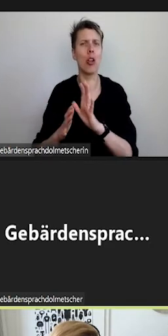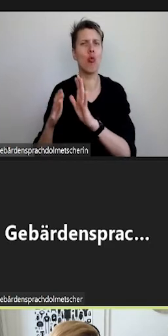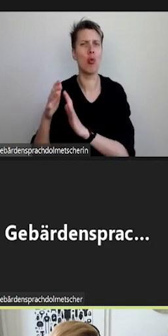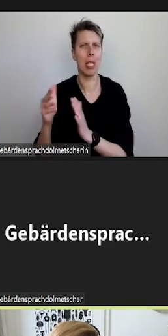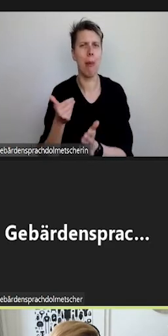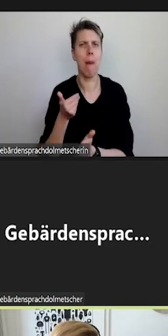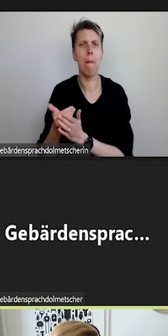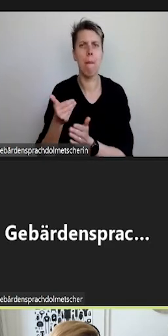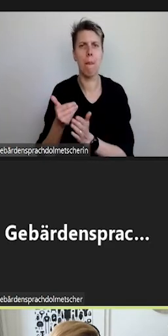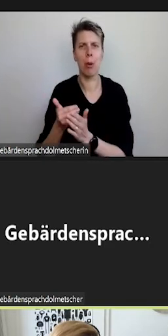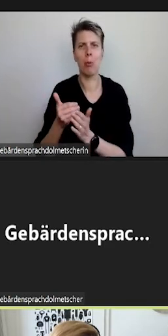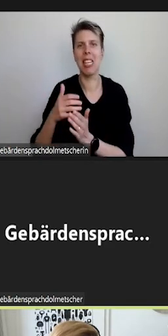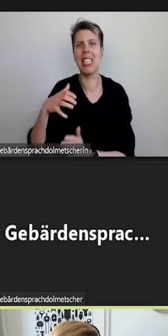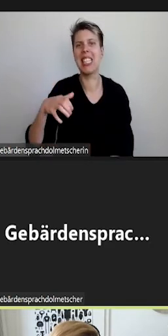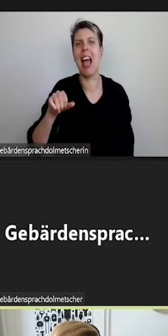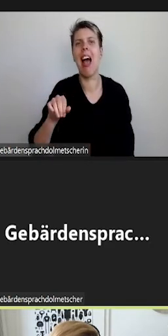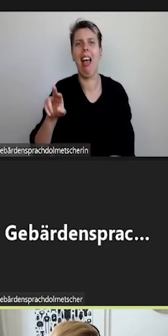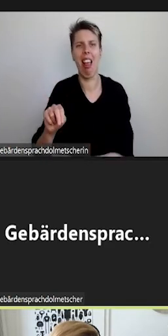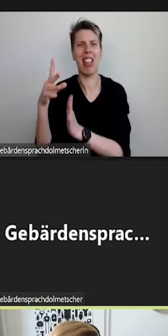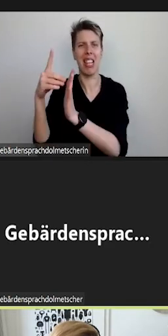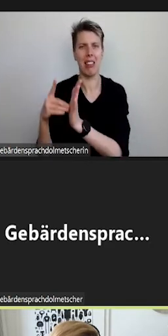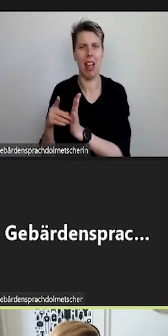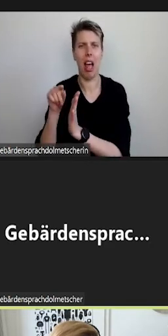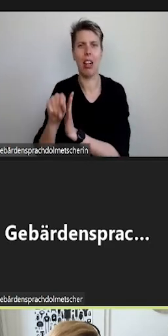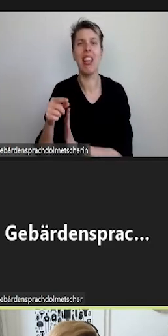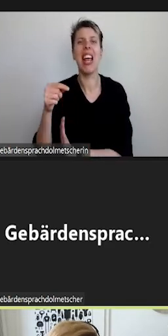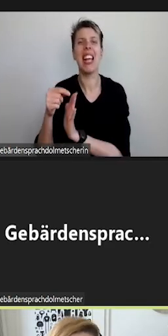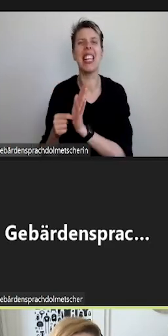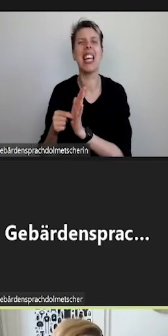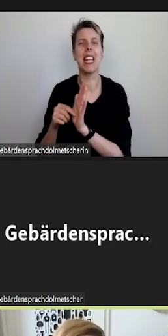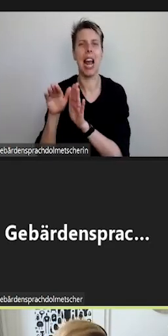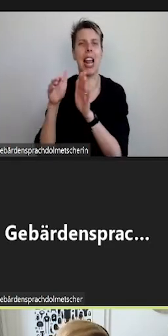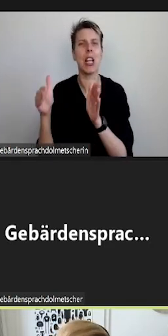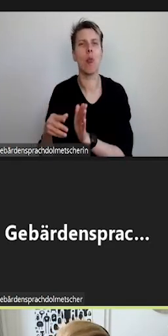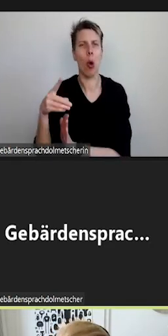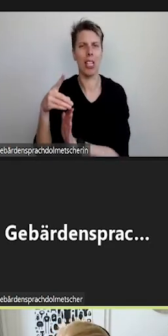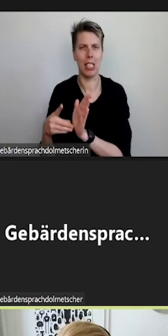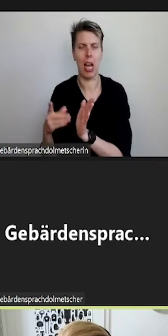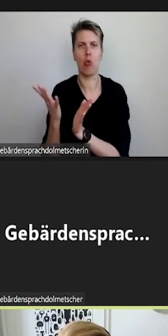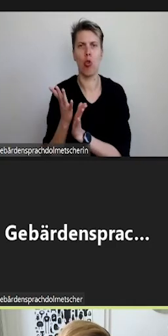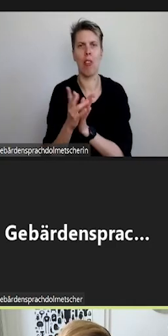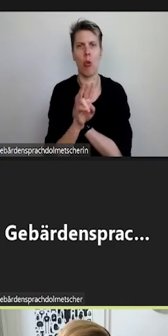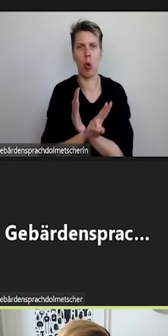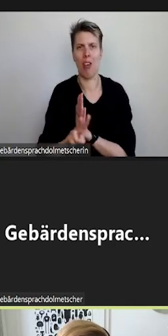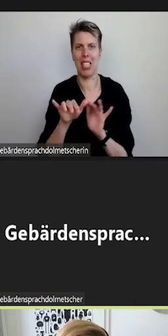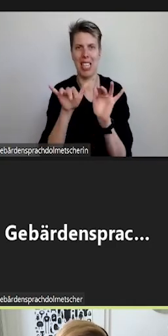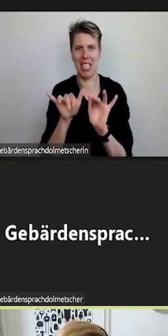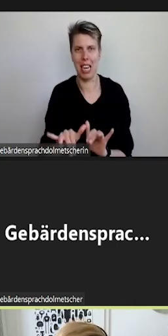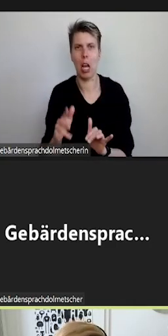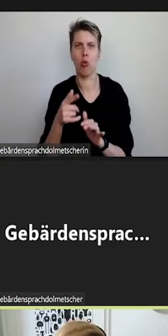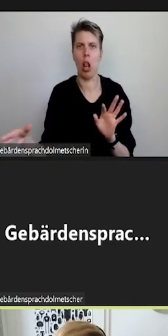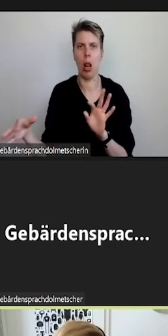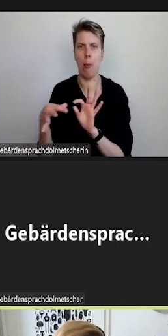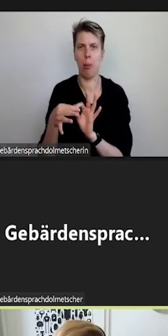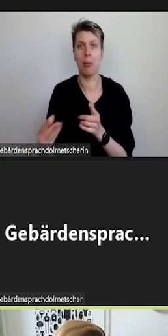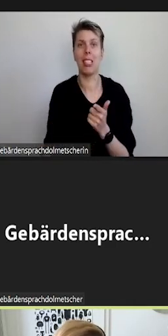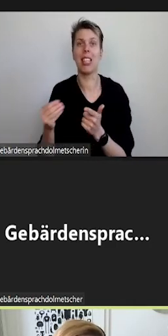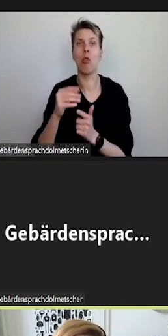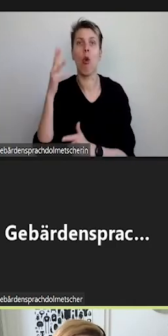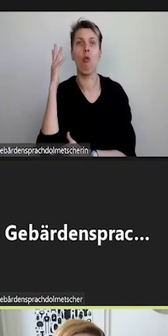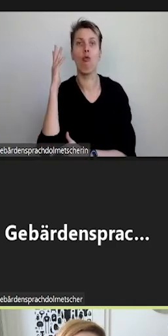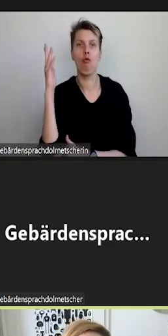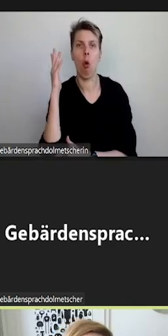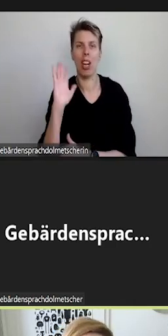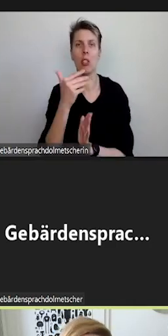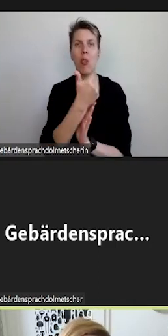die CAFM-Daten, also das sind die digitalen Gebäudedaten, die an der Universität vorliegen, aber auch mit dem Vorlesungsverzeichnis und